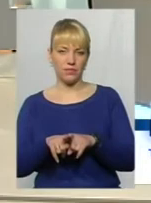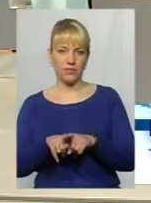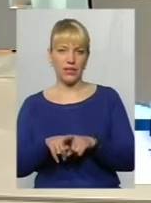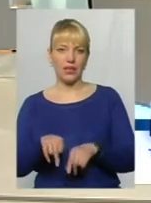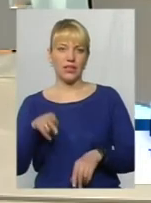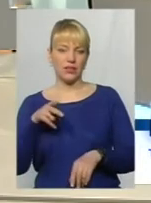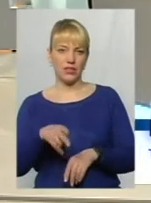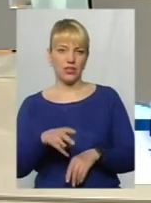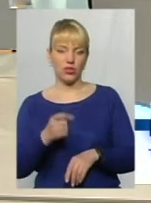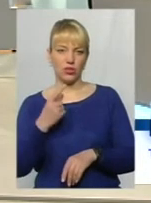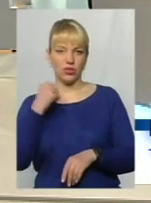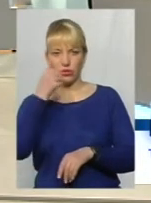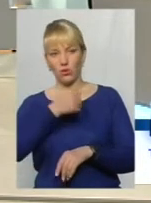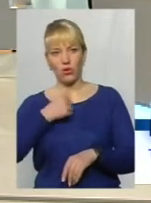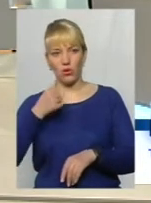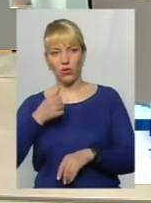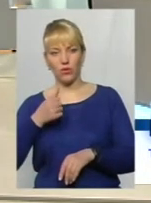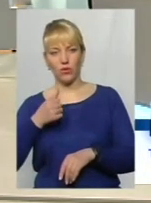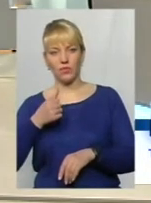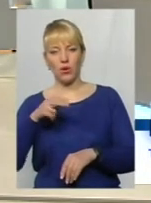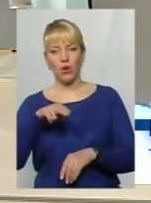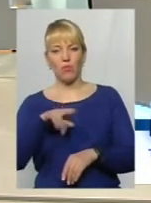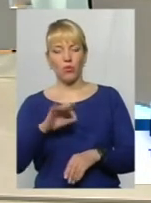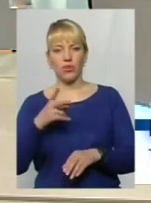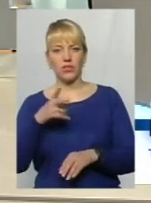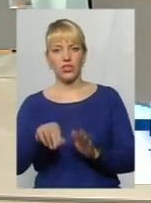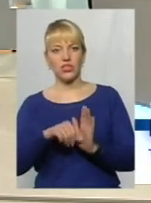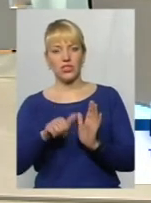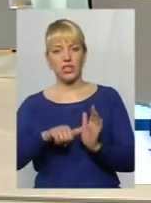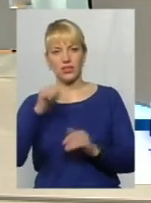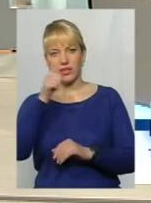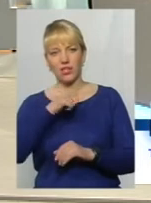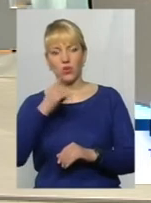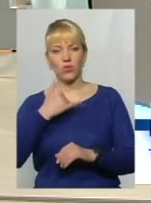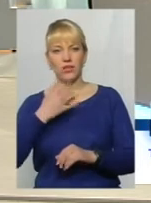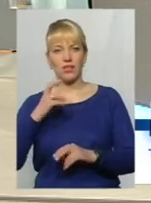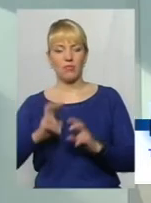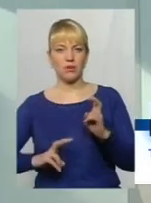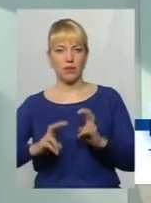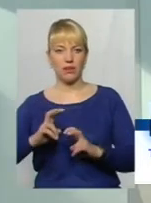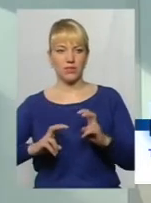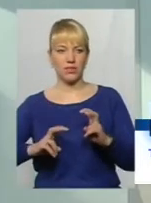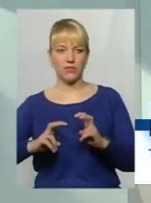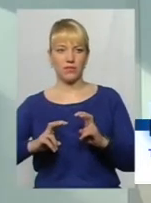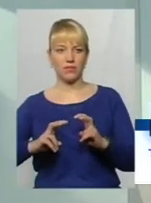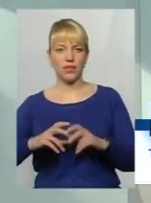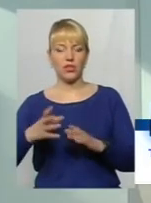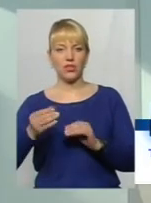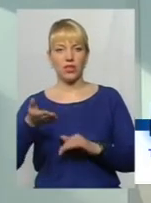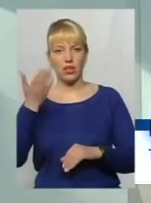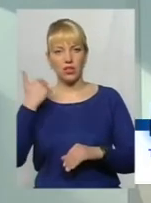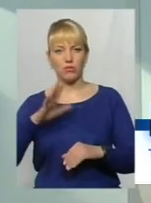2011 року по 2016 рік на підприємстві ще раніше